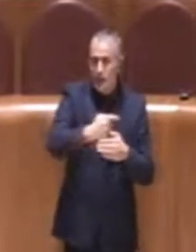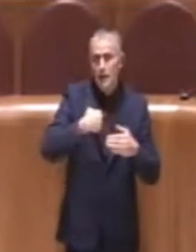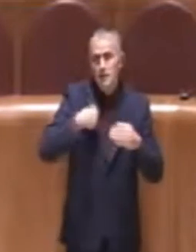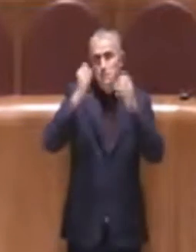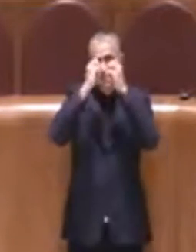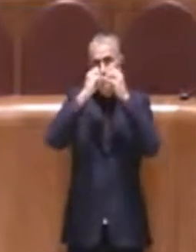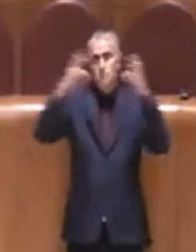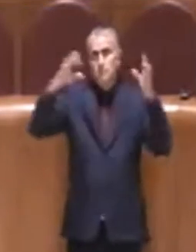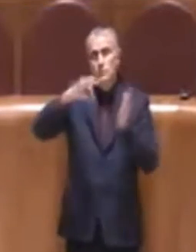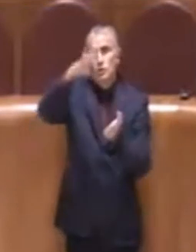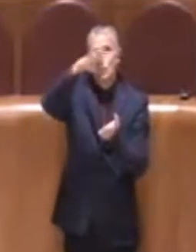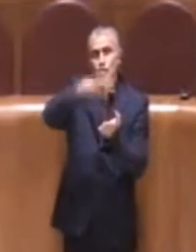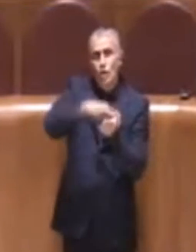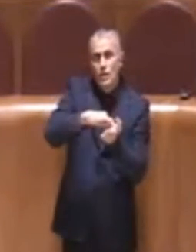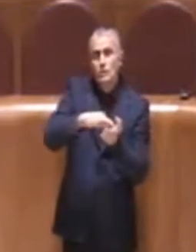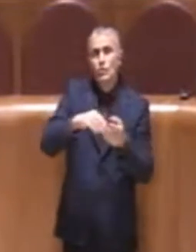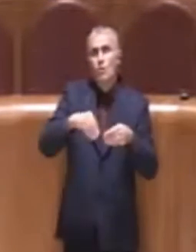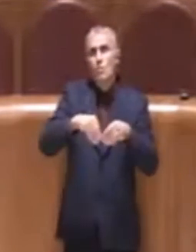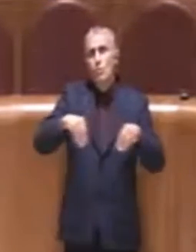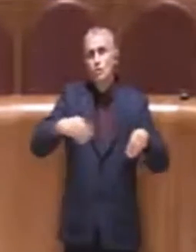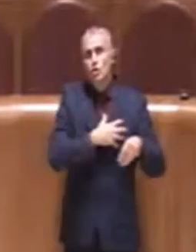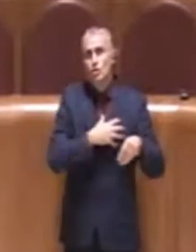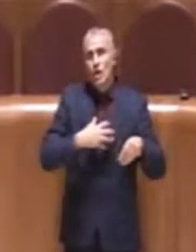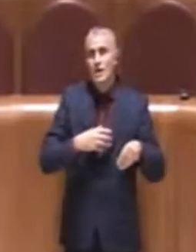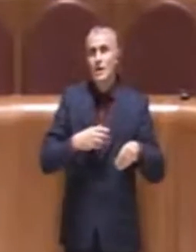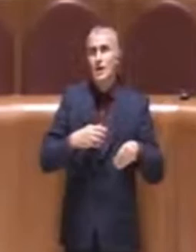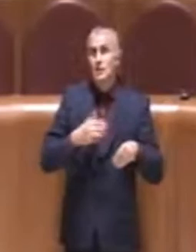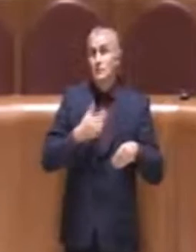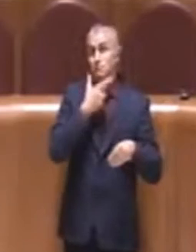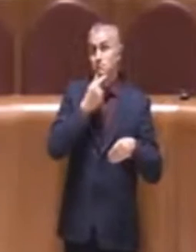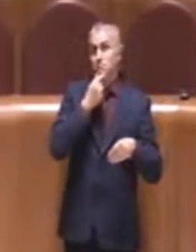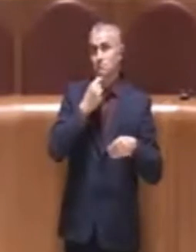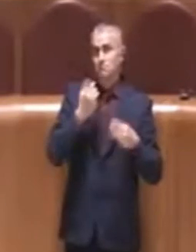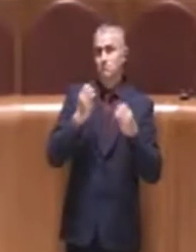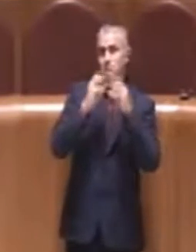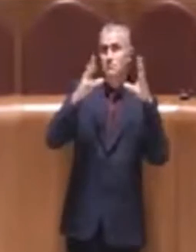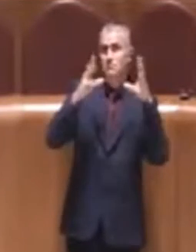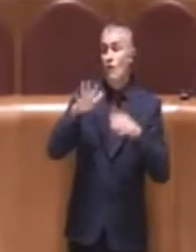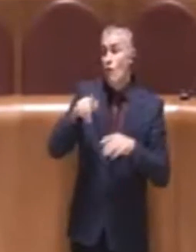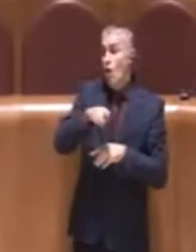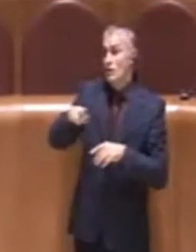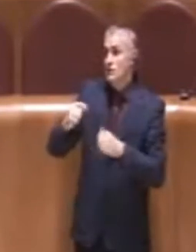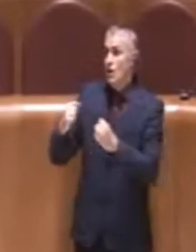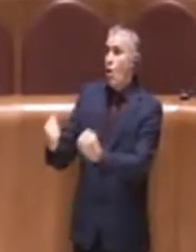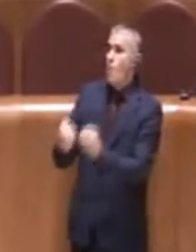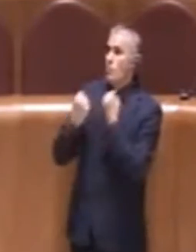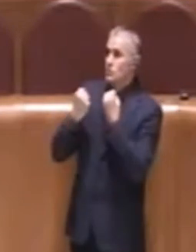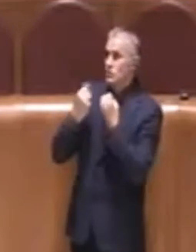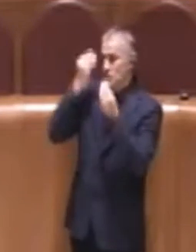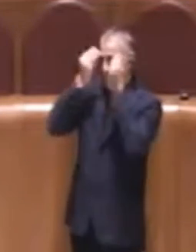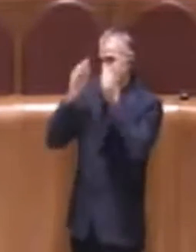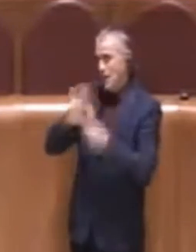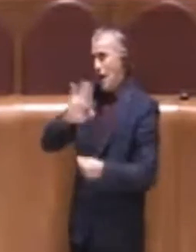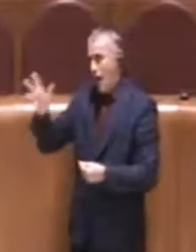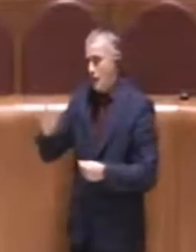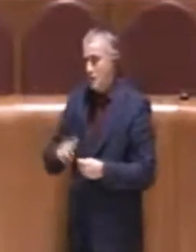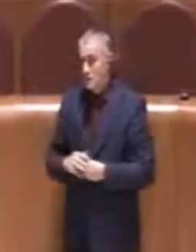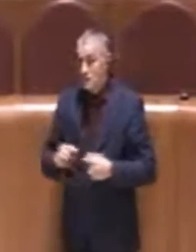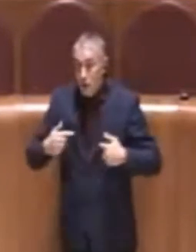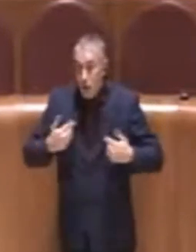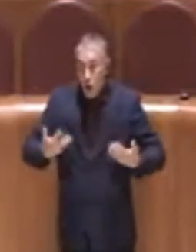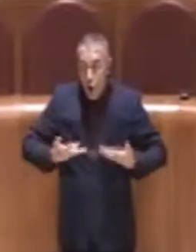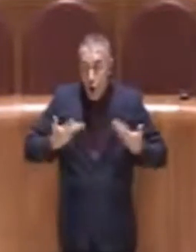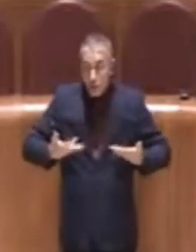completamente diverso rispetto a quello che forse immaginano le opposizioni e saremo ben contenti di arrivare alla